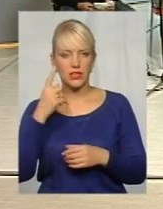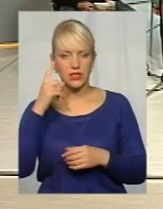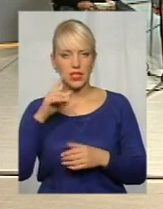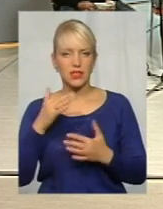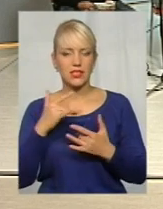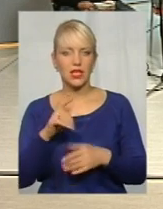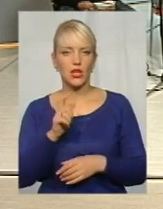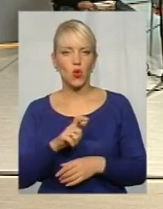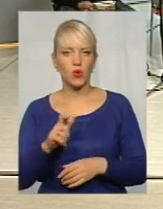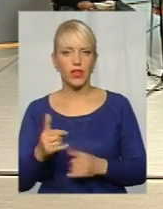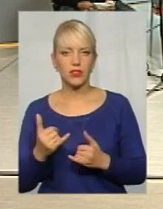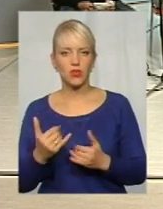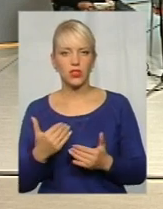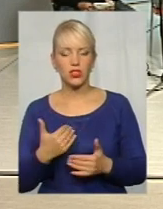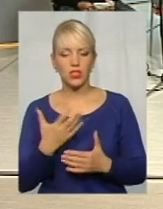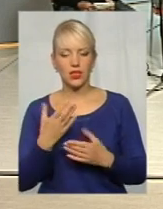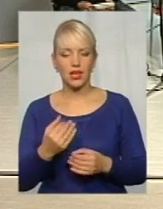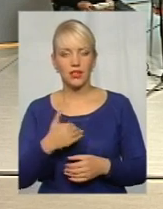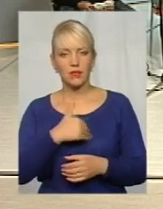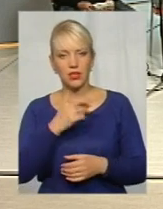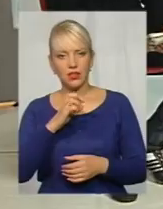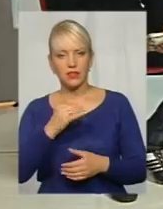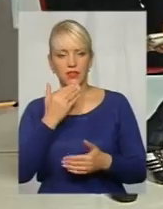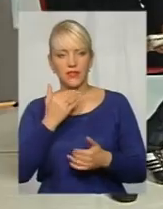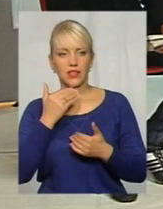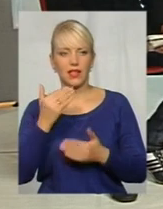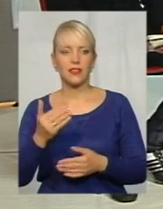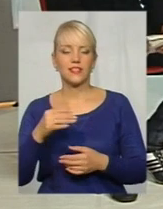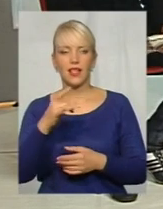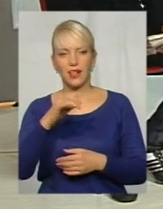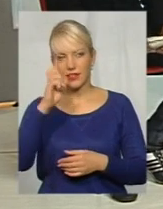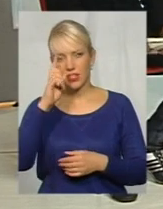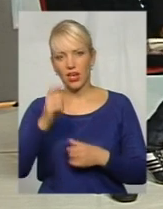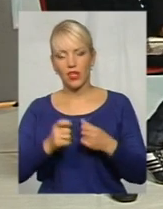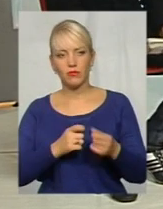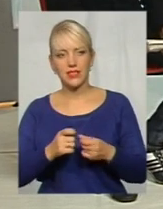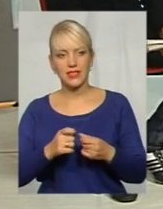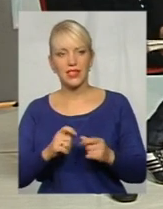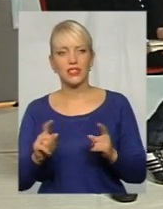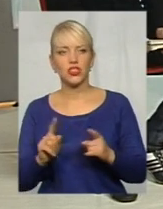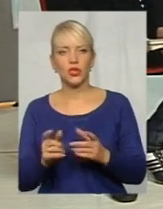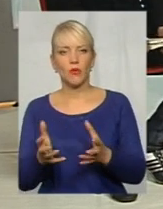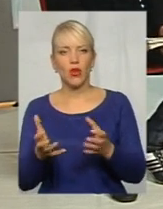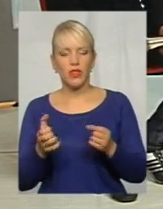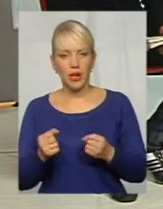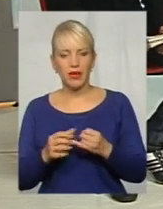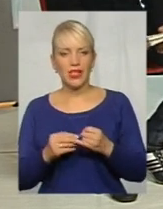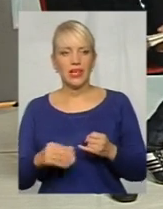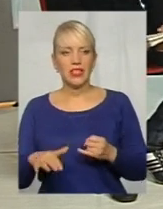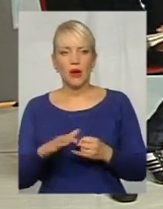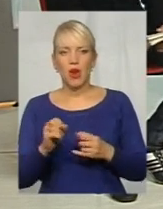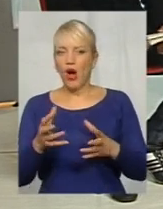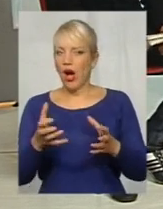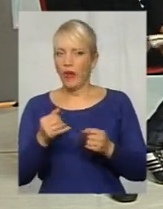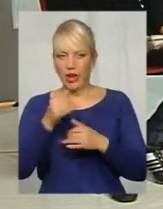людей на сьогоднішній день претендували, хотіли, зверталися до райдержадміністрації за тим, аби отримати землю, а отримати її